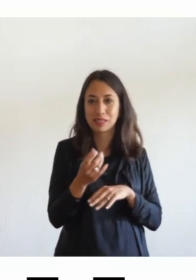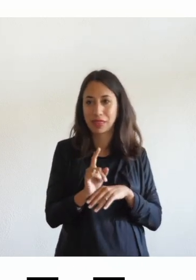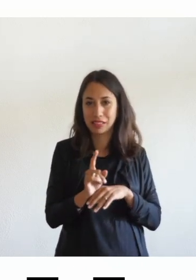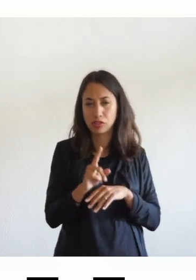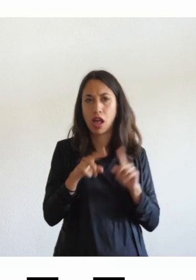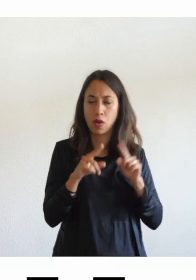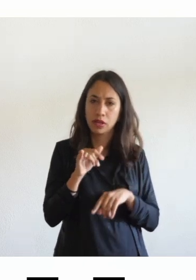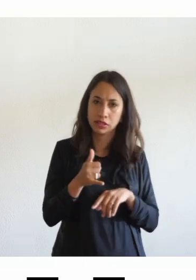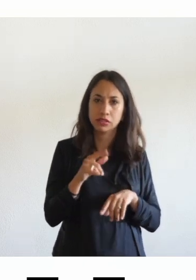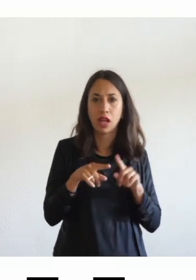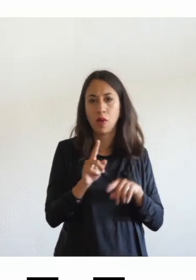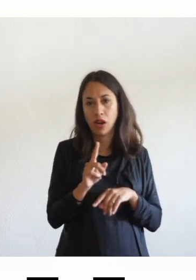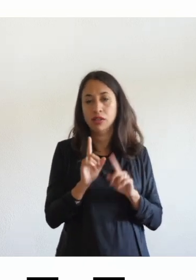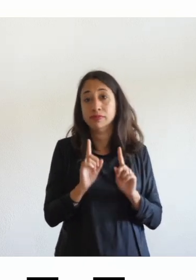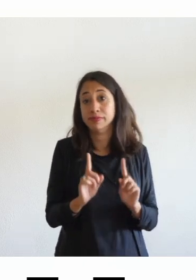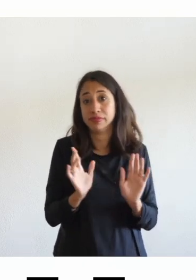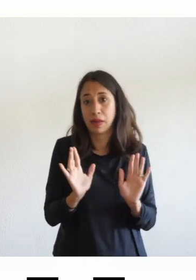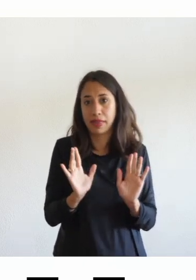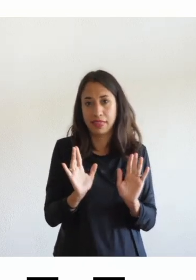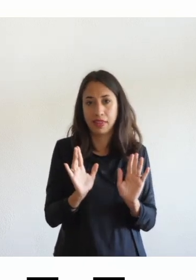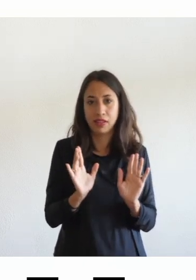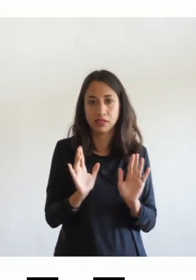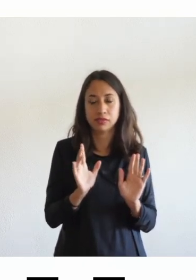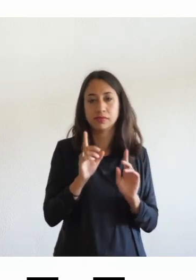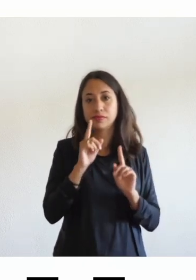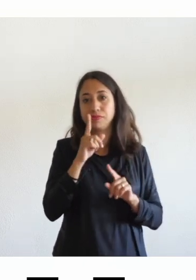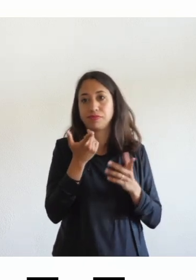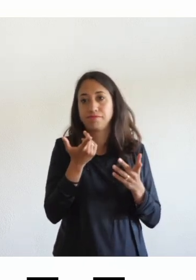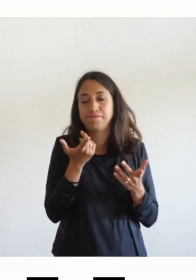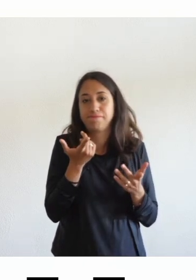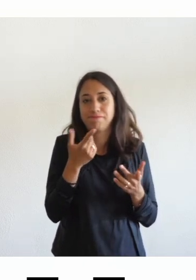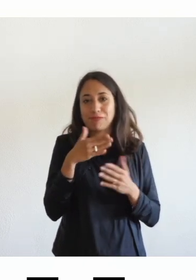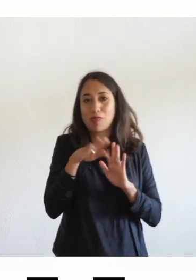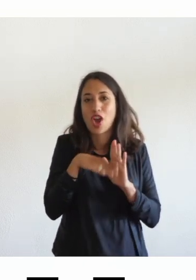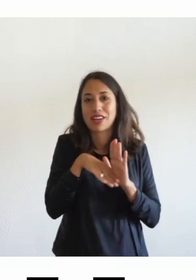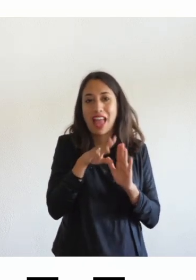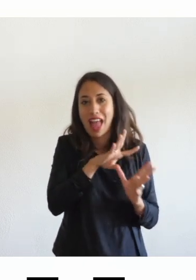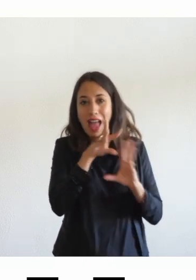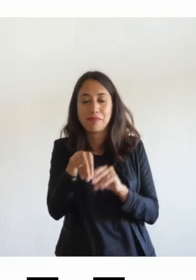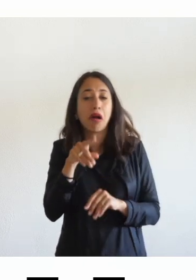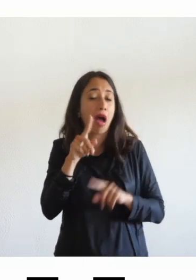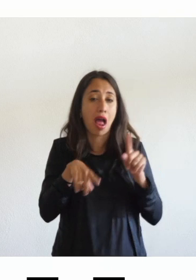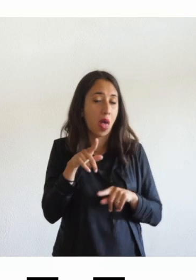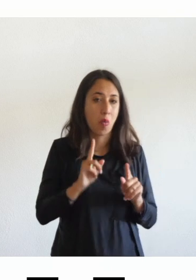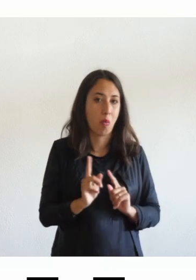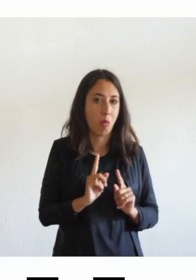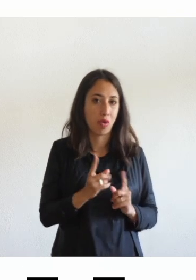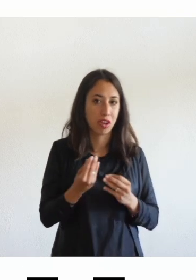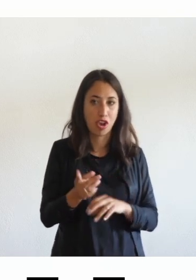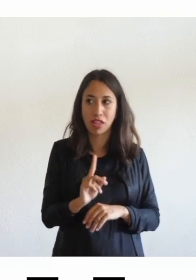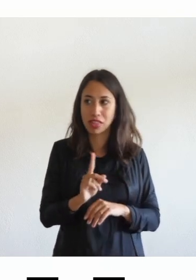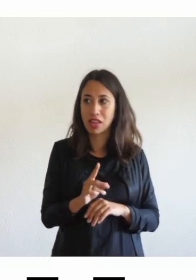tutti alcuni li ho visti aperti con con i pochi con i programmi che mi servono per apprendere allora